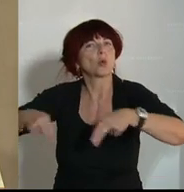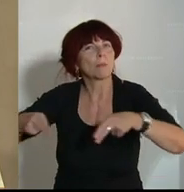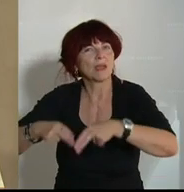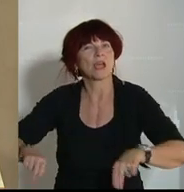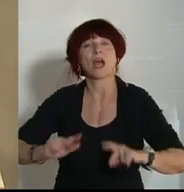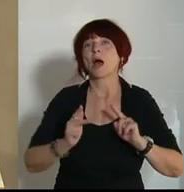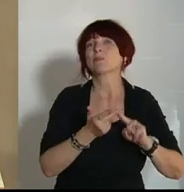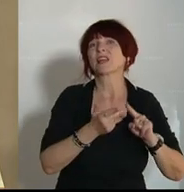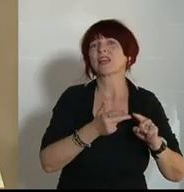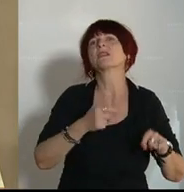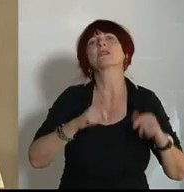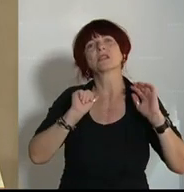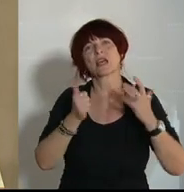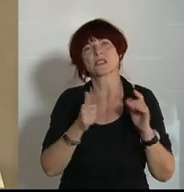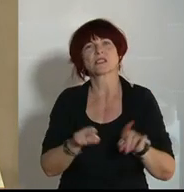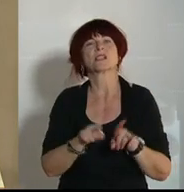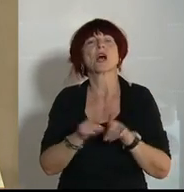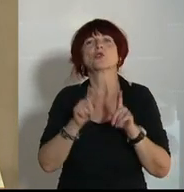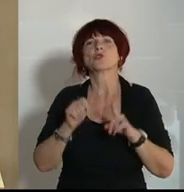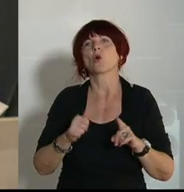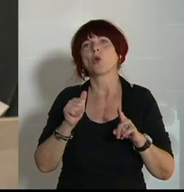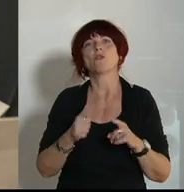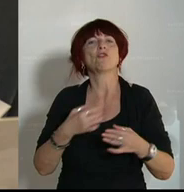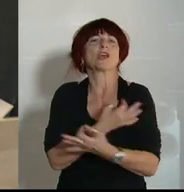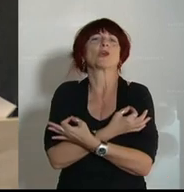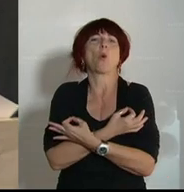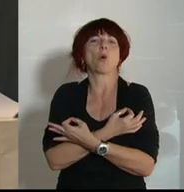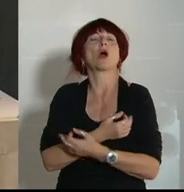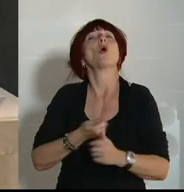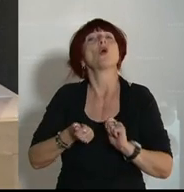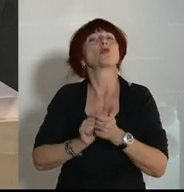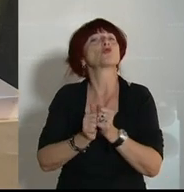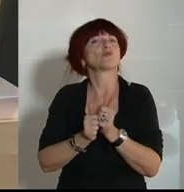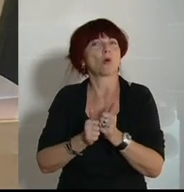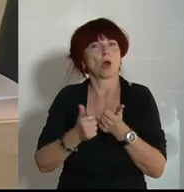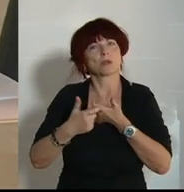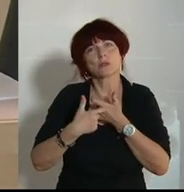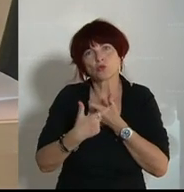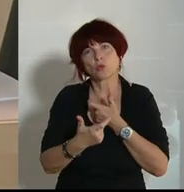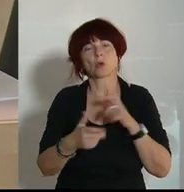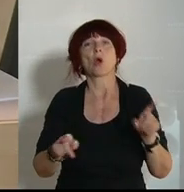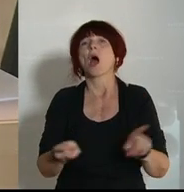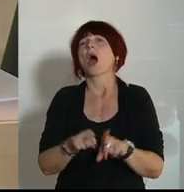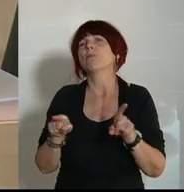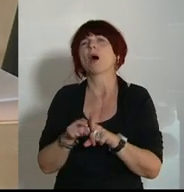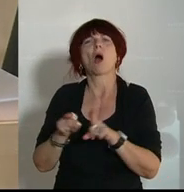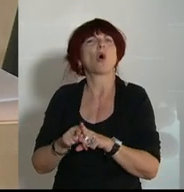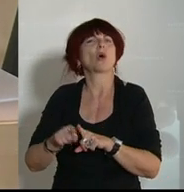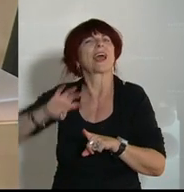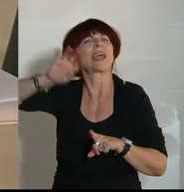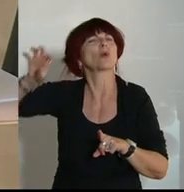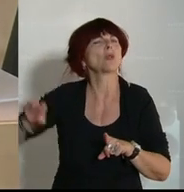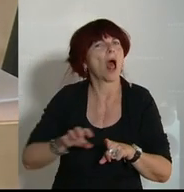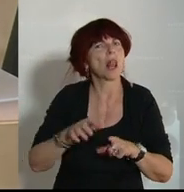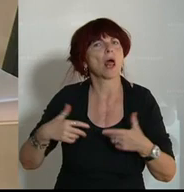für Yoga- und Sportstudios. Shellhorn fordert 1.000 Euro monatlich für Künstler. Sie wollen regionale Lockerungen. Sie wollen extra Lösungen